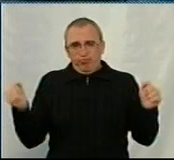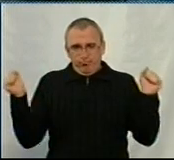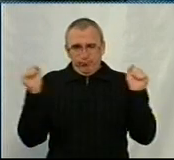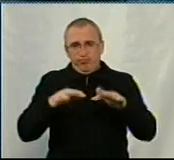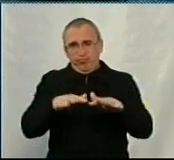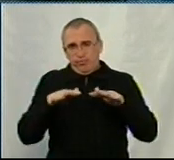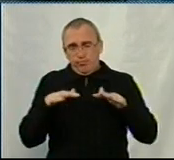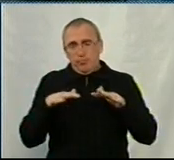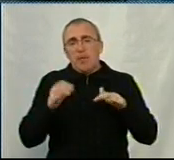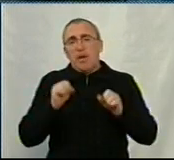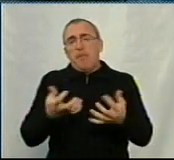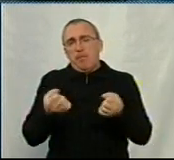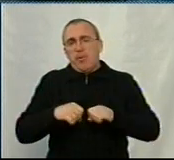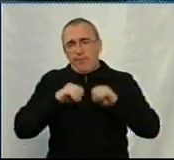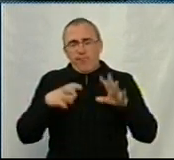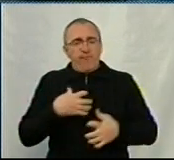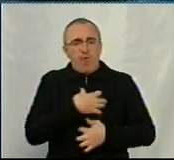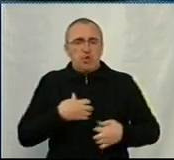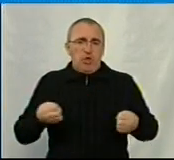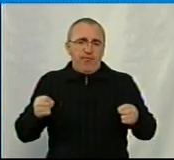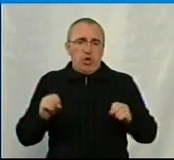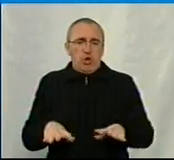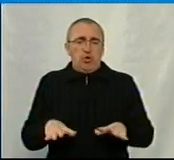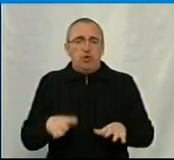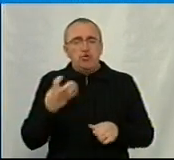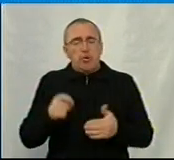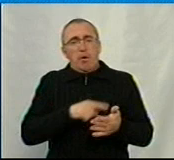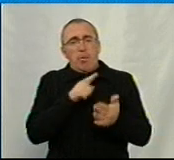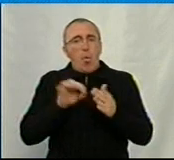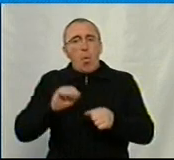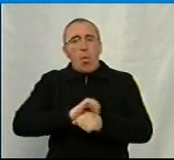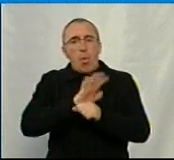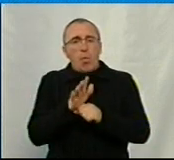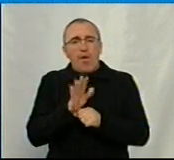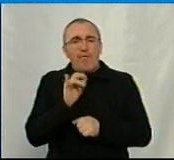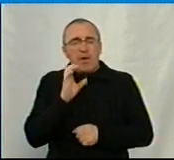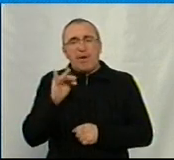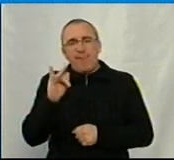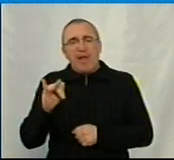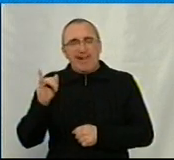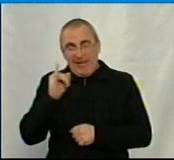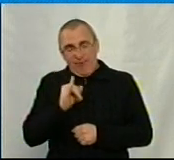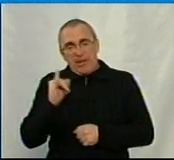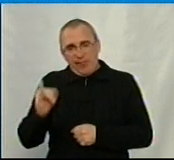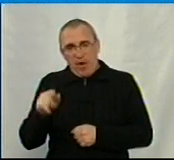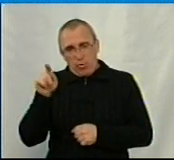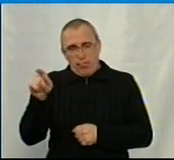і прийняти важливі рішення. Ще питання по коронавірусу, Іван Иванович. Прошу відповісти.